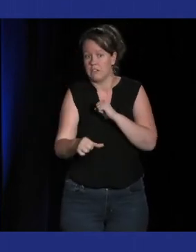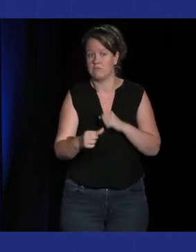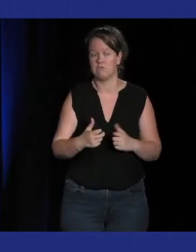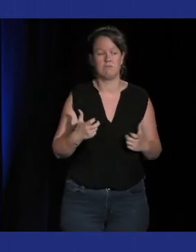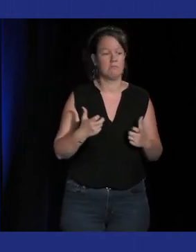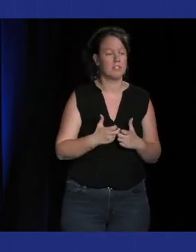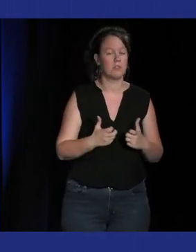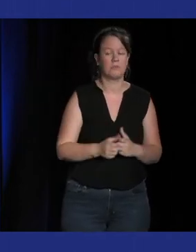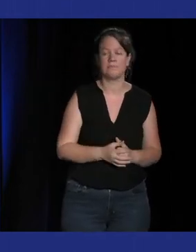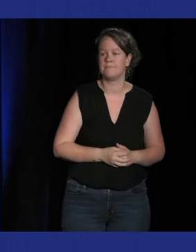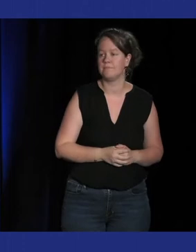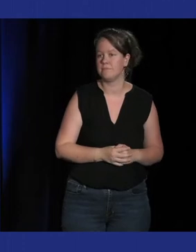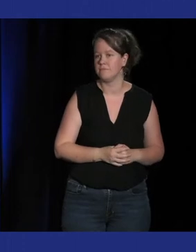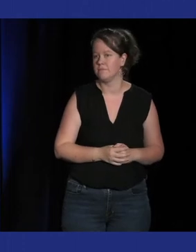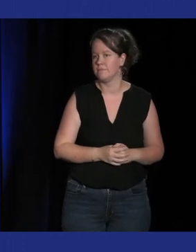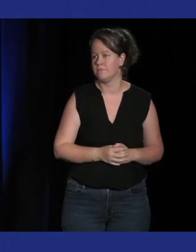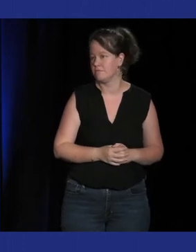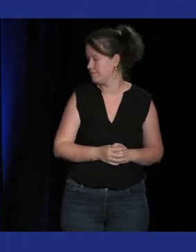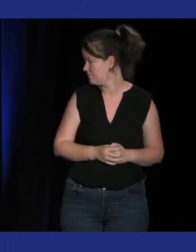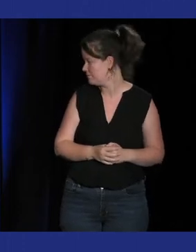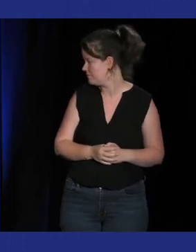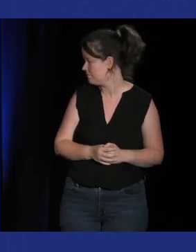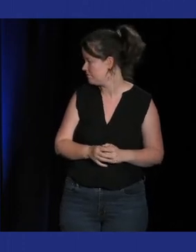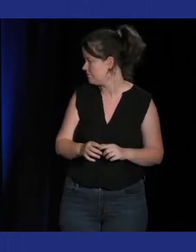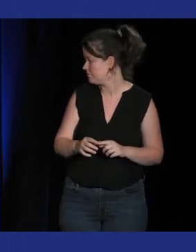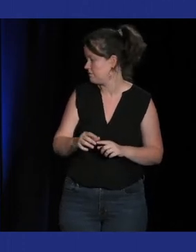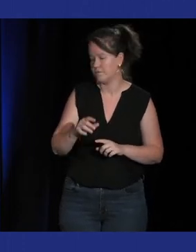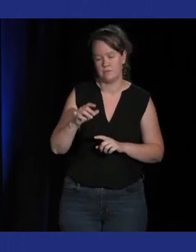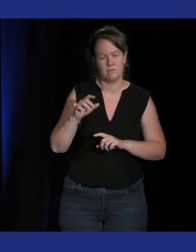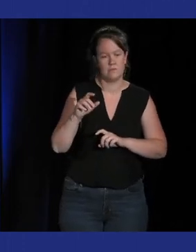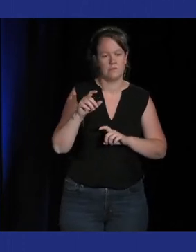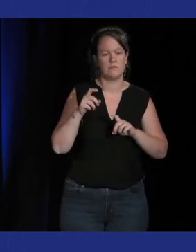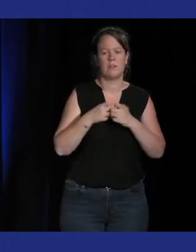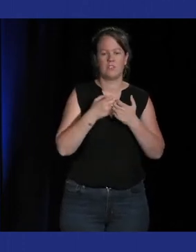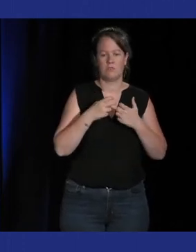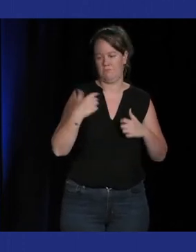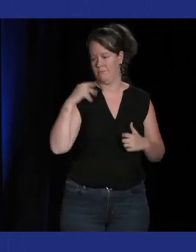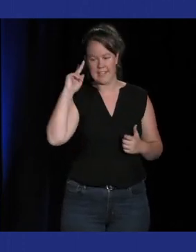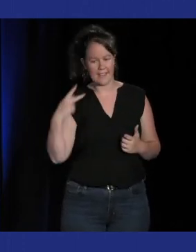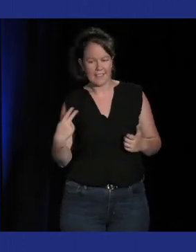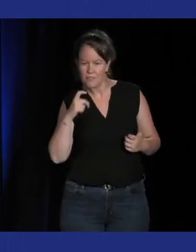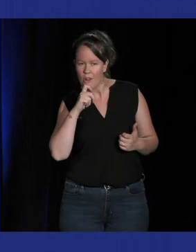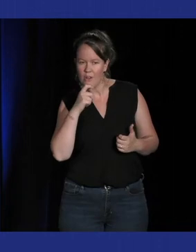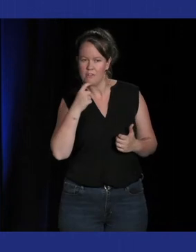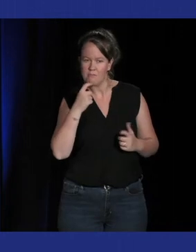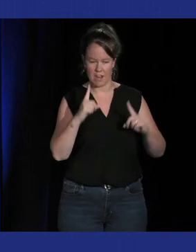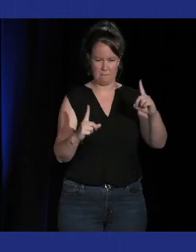différemment c'est-à-dire que typiquement et je reviens encore sur Kayane qui parlait du jeu de combat mais en fait dans le jeu de combat les combos c'est du rythme